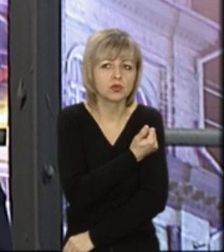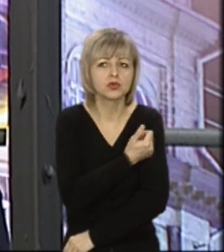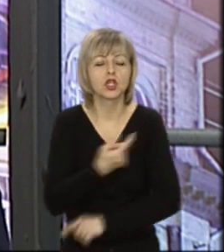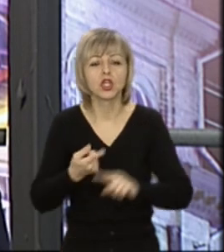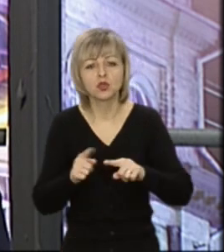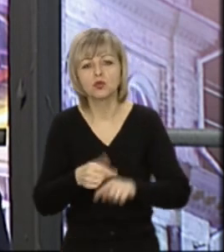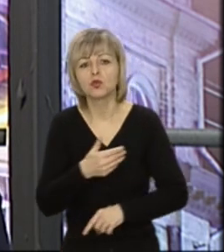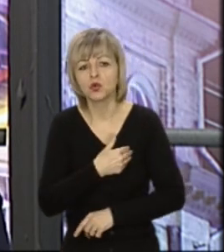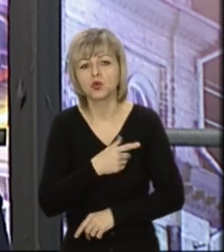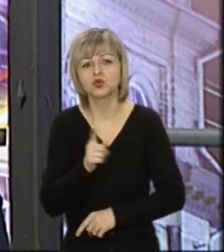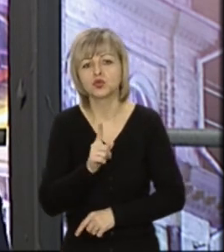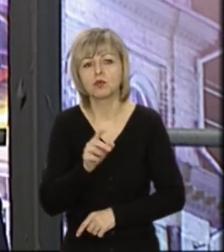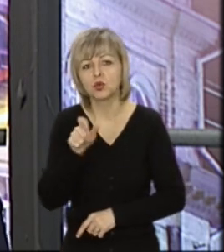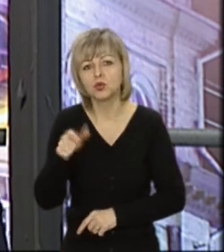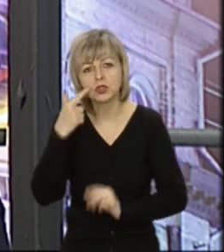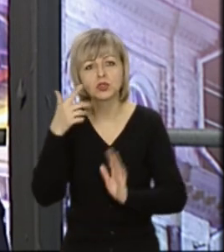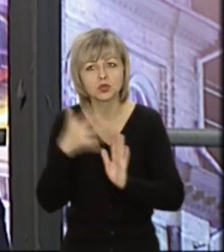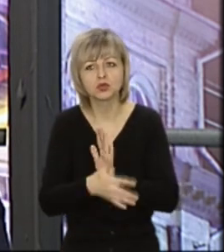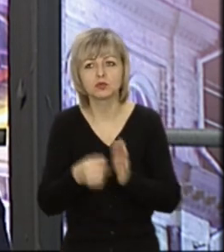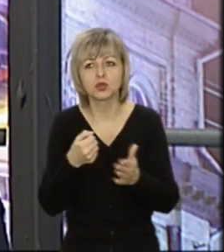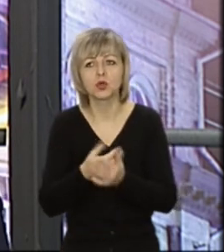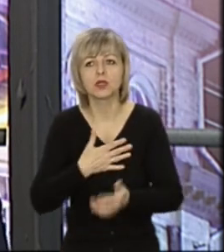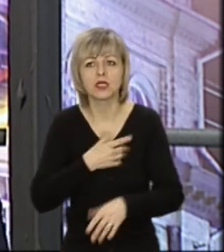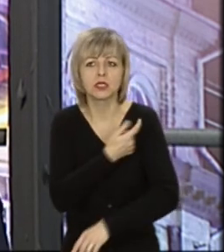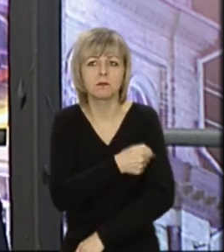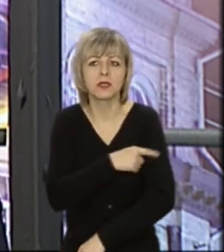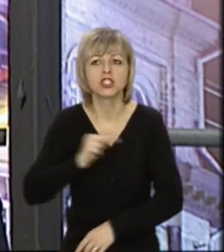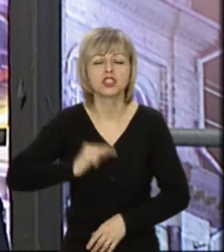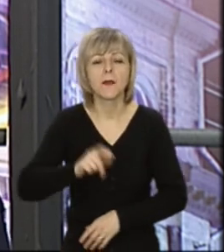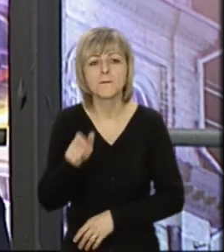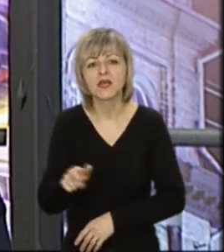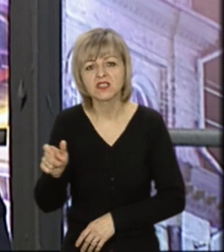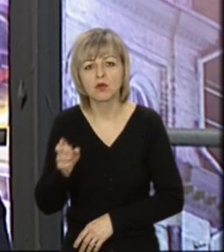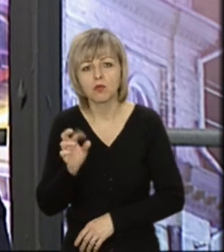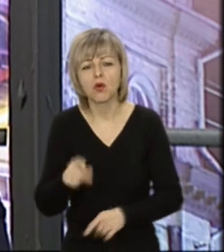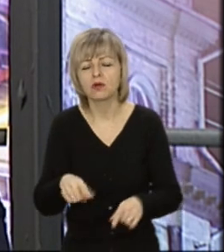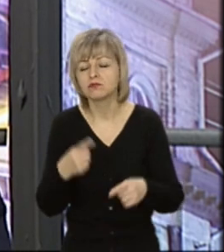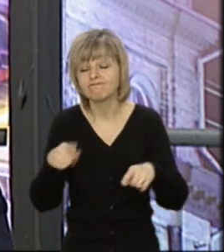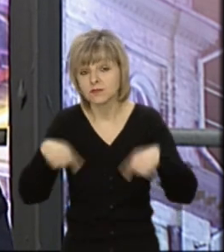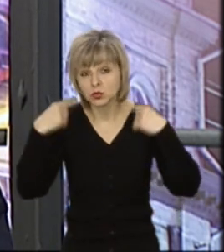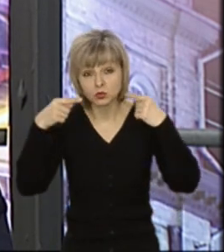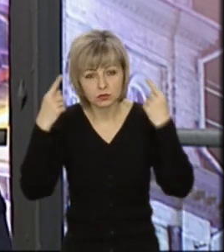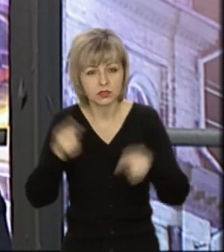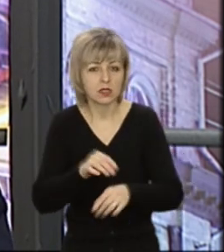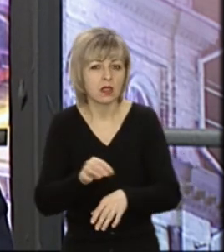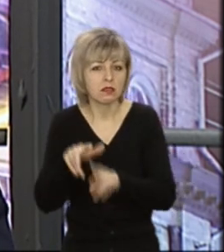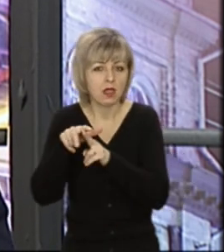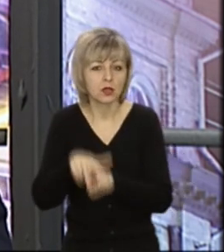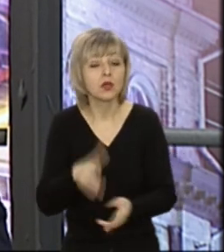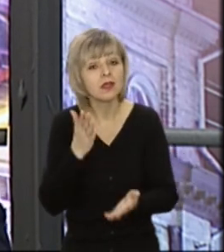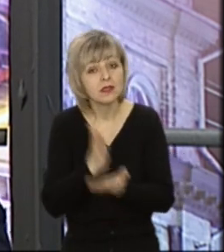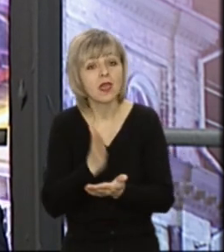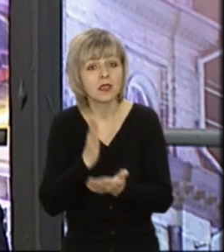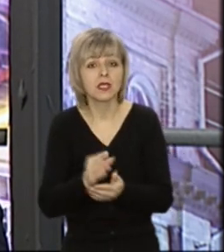хочу, щоб люди з розуміннями віднеслися до наших медичних паційників, адже колосальна нагрузка. Є питання, які